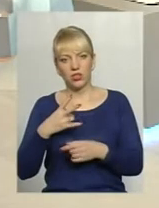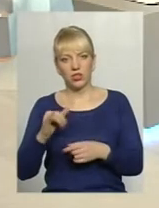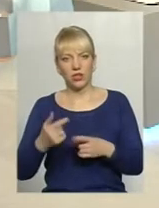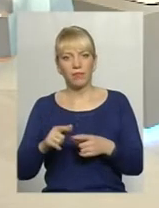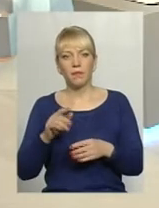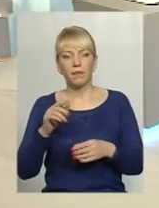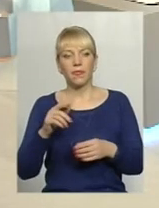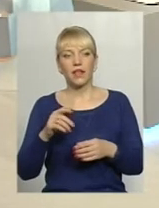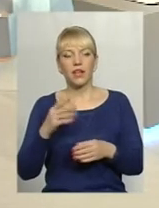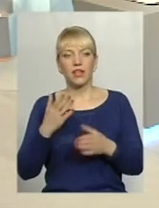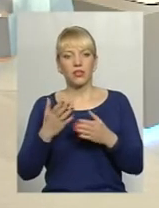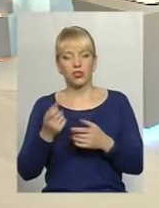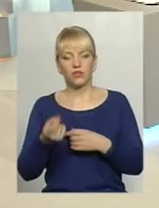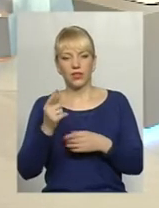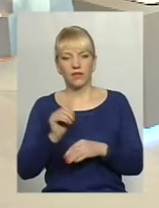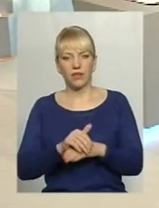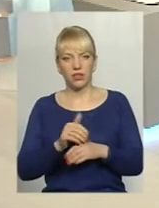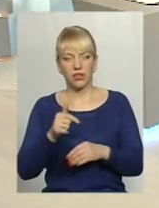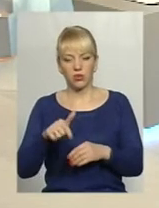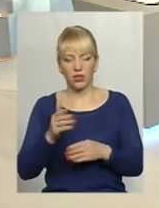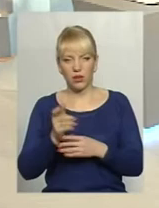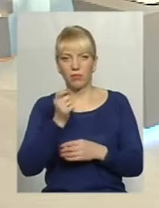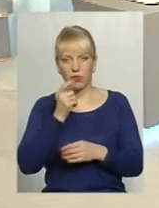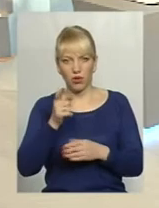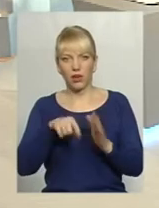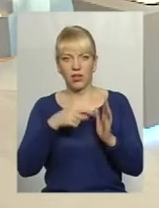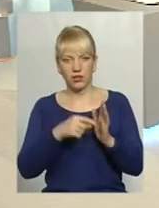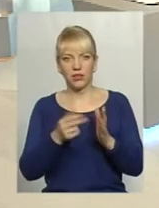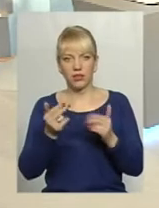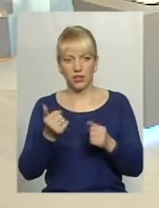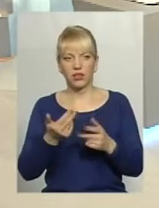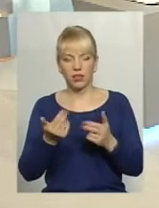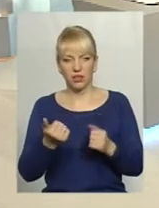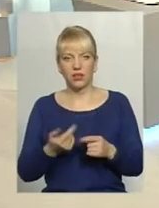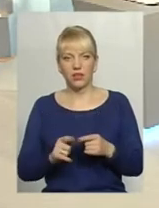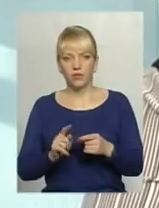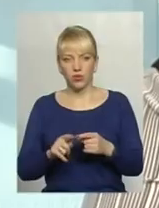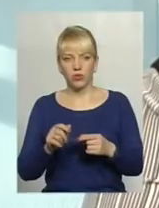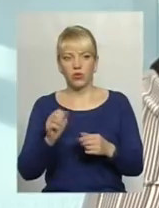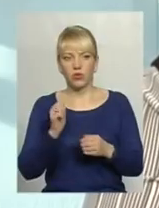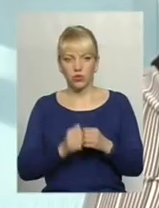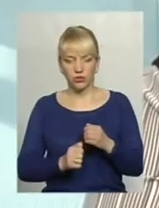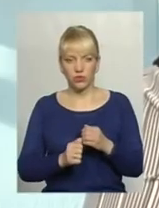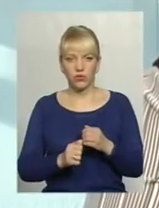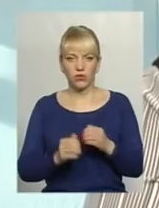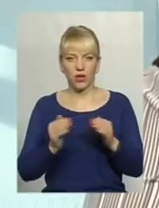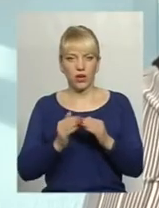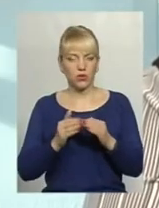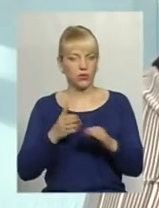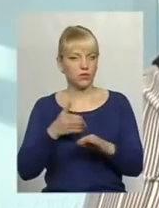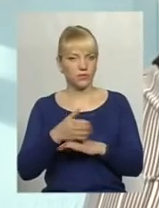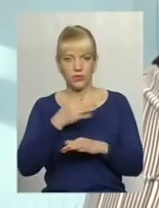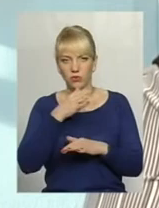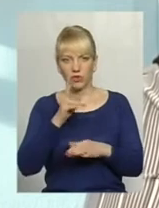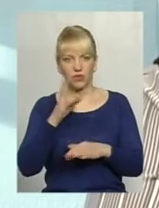сторони виявлення факту, є тут все ж таки прогалина, так? Звичайно. Звичайно. В кожну хату, в кожну квартиру,